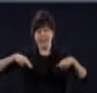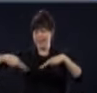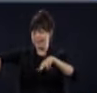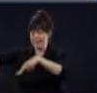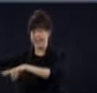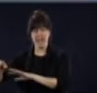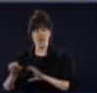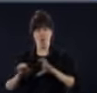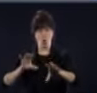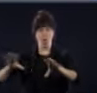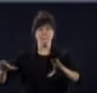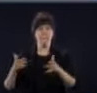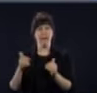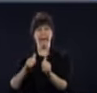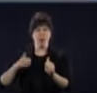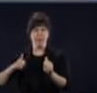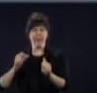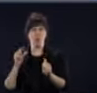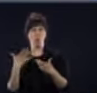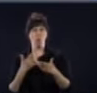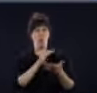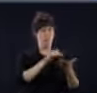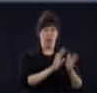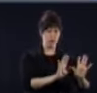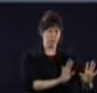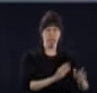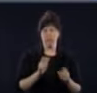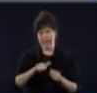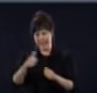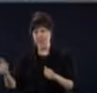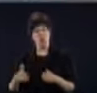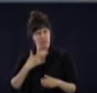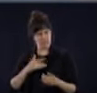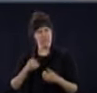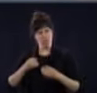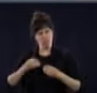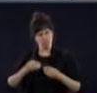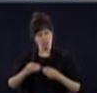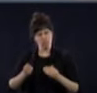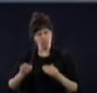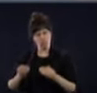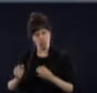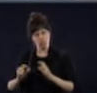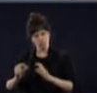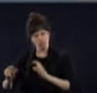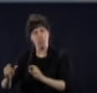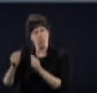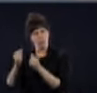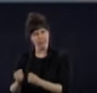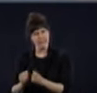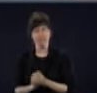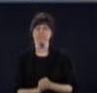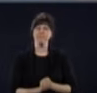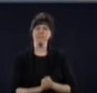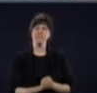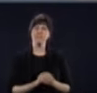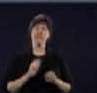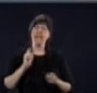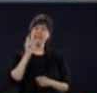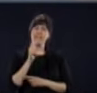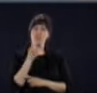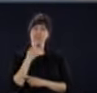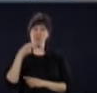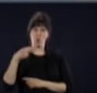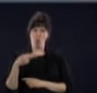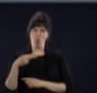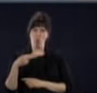périphériques que celles de la communauté métropolitaine de Montréal. Merci. Prochaine question, Hugo Pilon-Larose, La Presse. La question a été un peu abordée ces